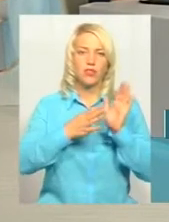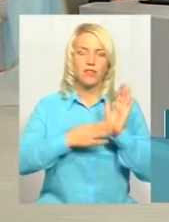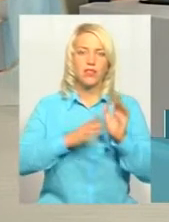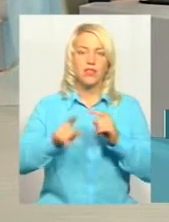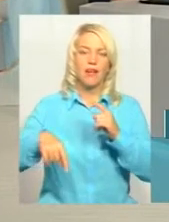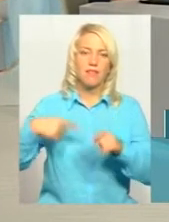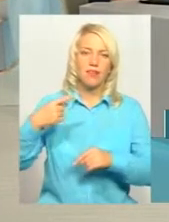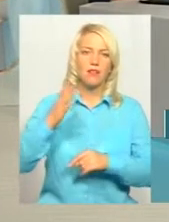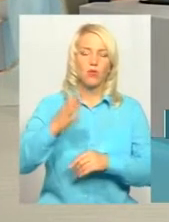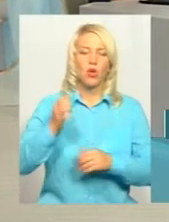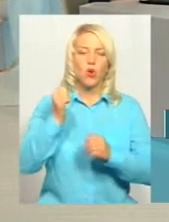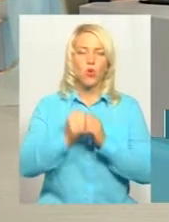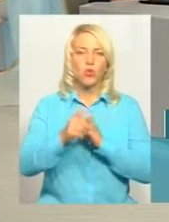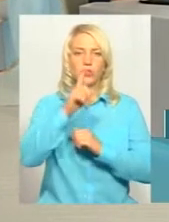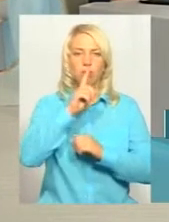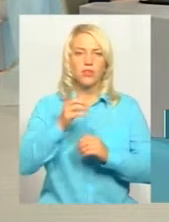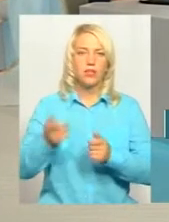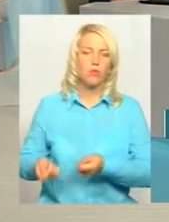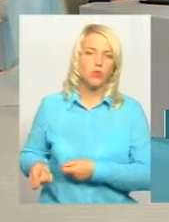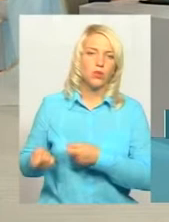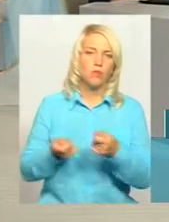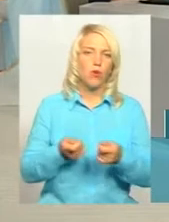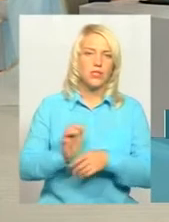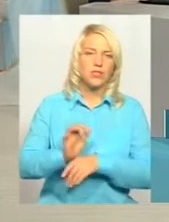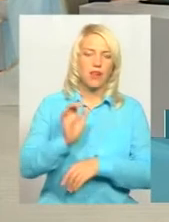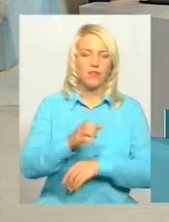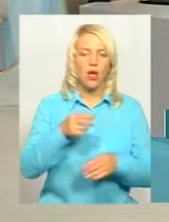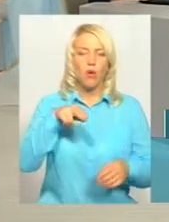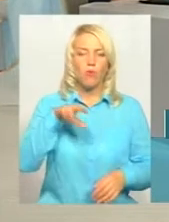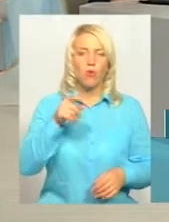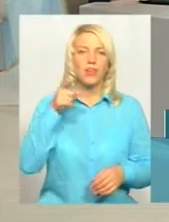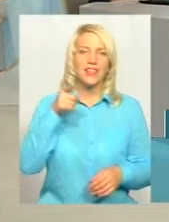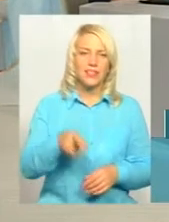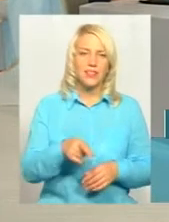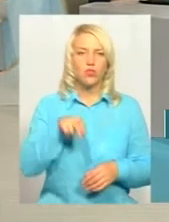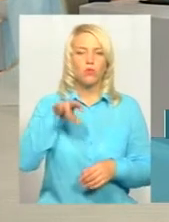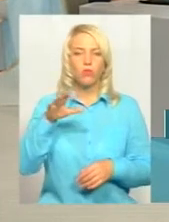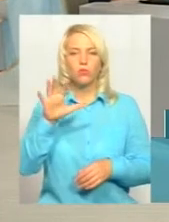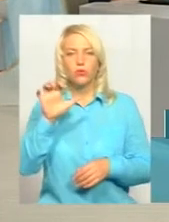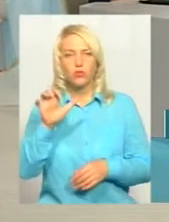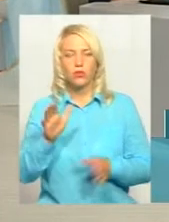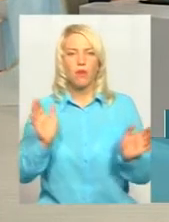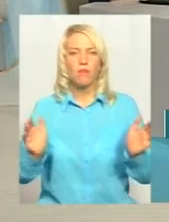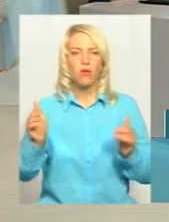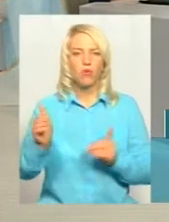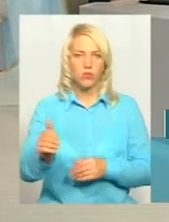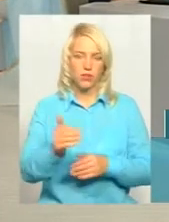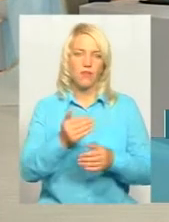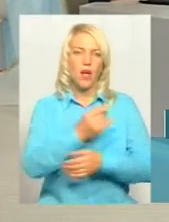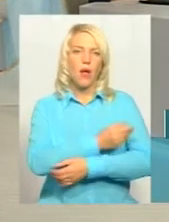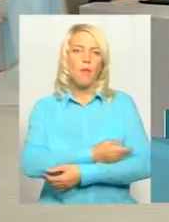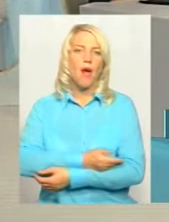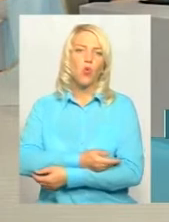поставки будуть кожного місяця йти до Нового року по 1500 пакунків малюка. Тобто ми